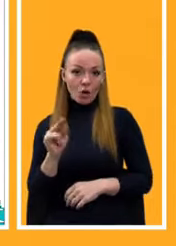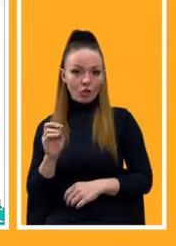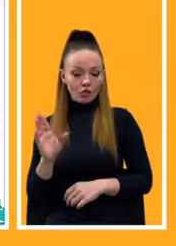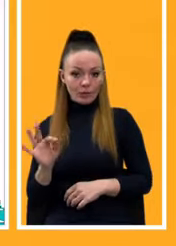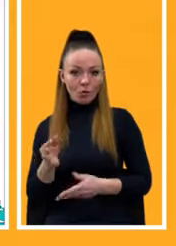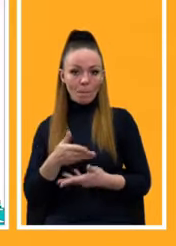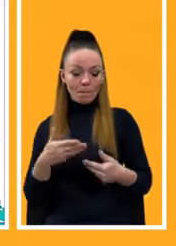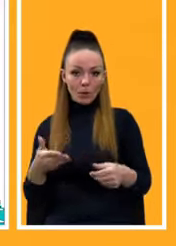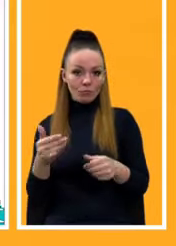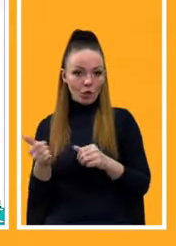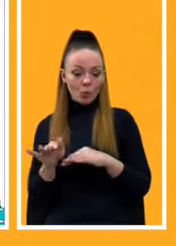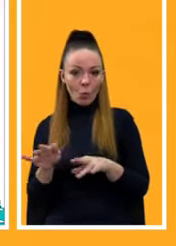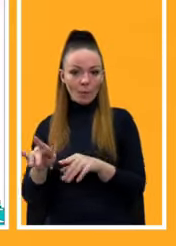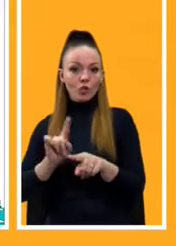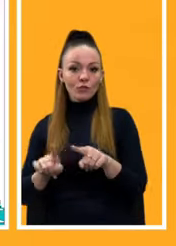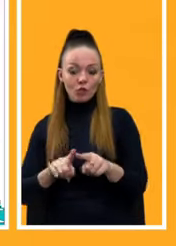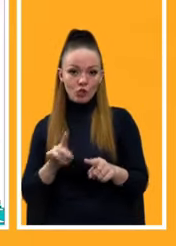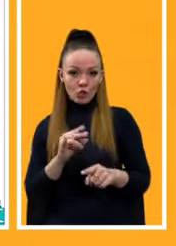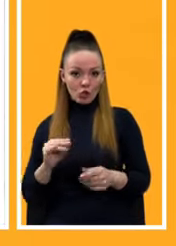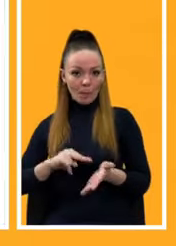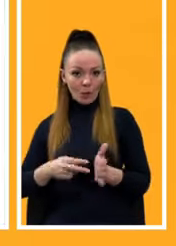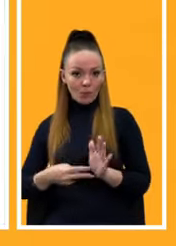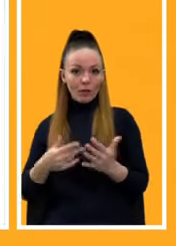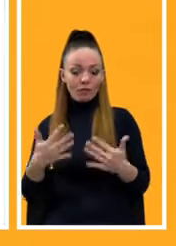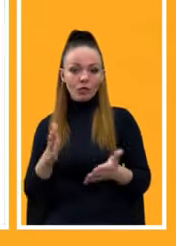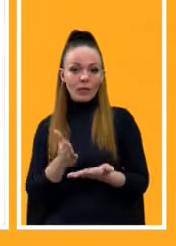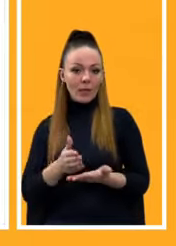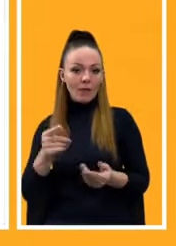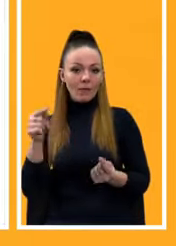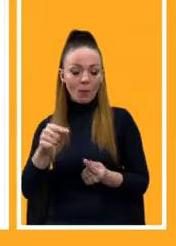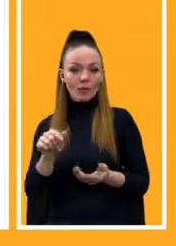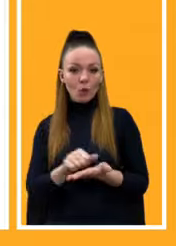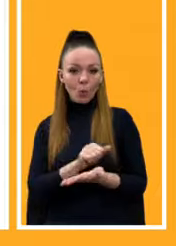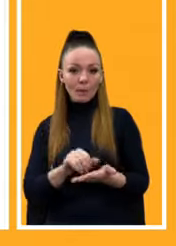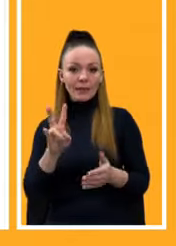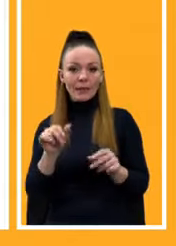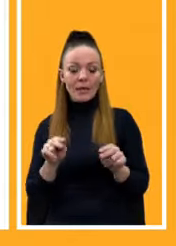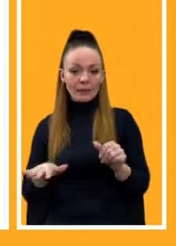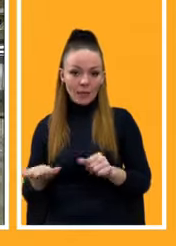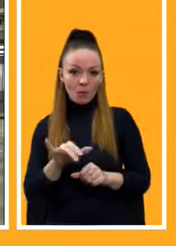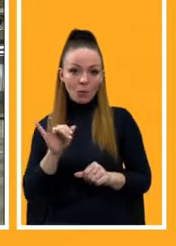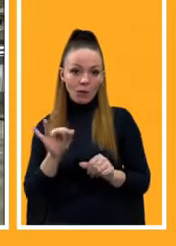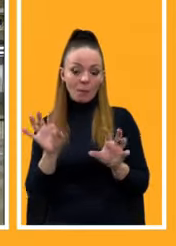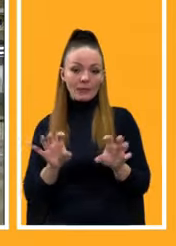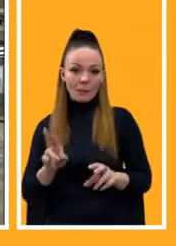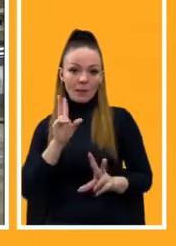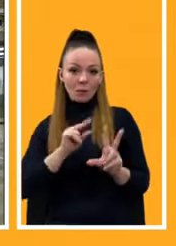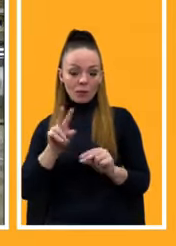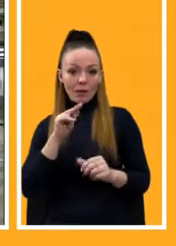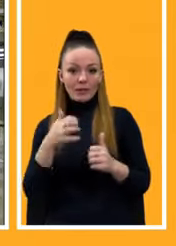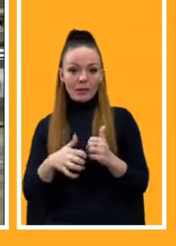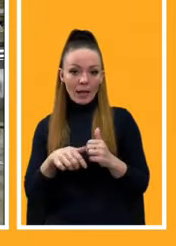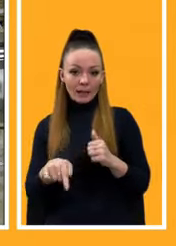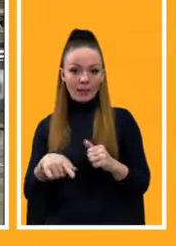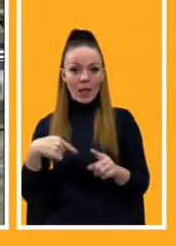швидше, ніж планували. Тобто є вже всі відповідні документи на землю. Тобто, в принципі, я сподіваюся, всередині наступного